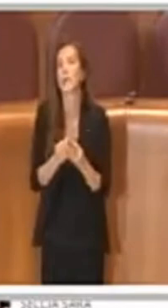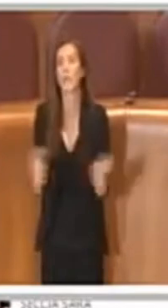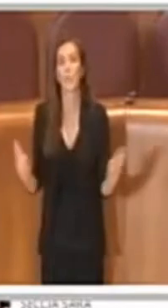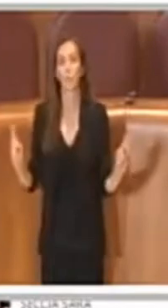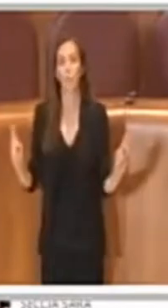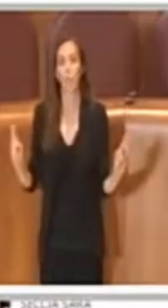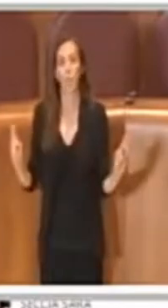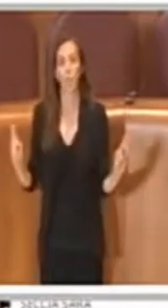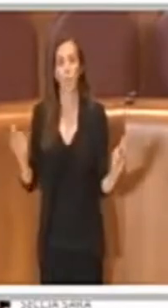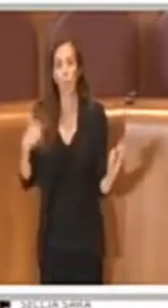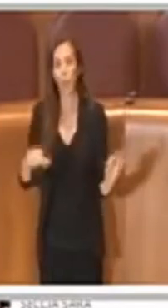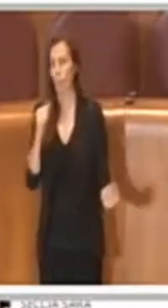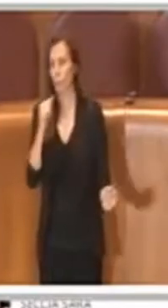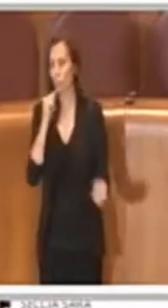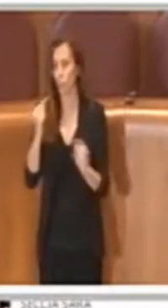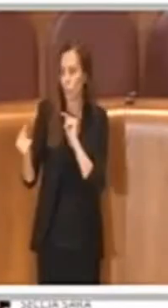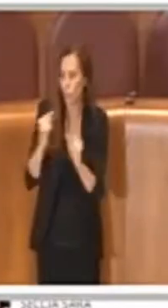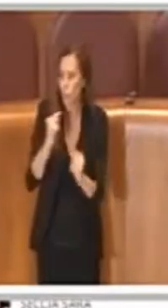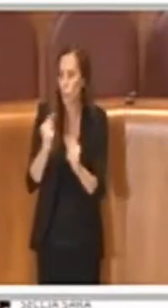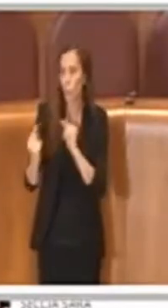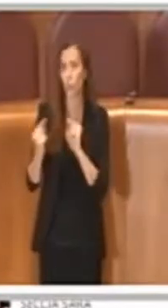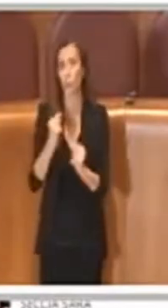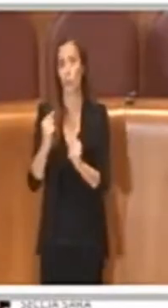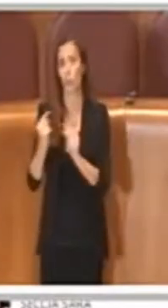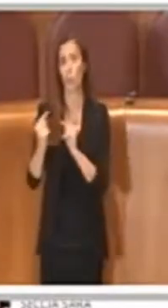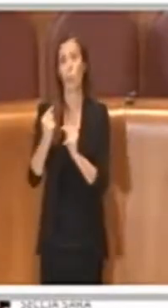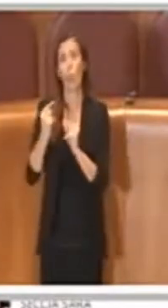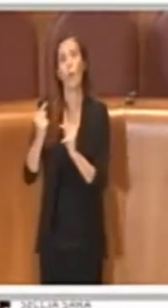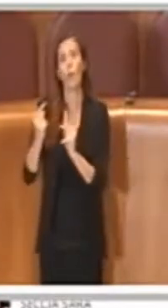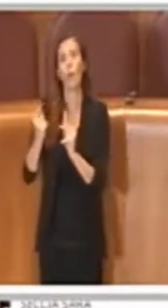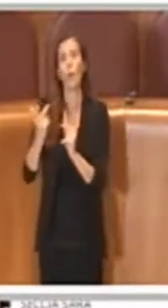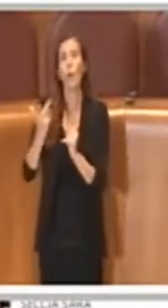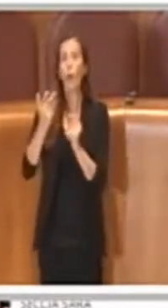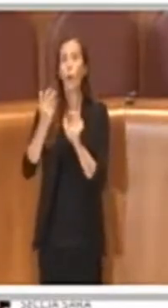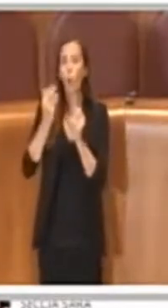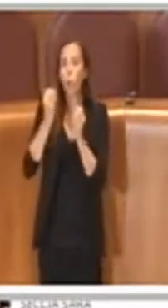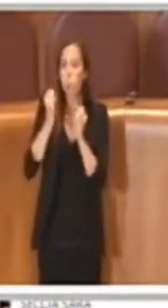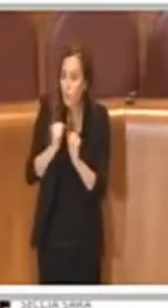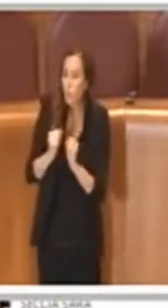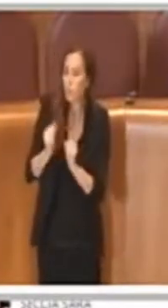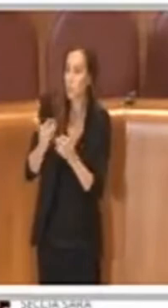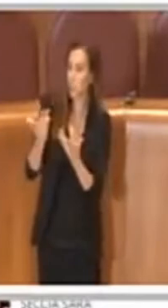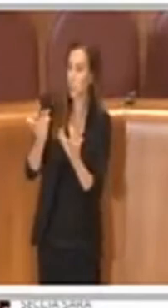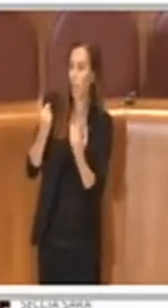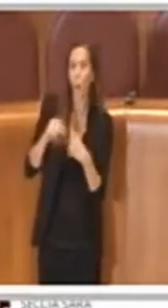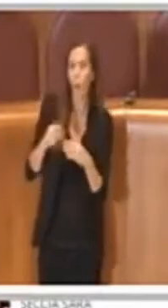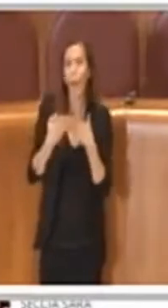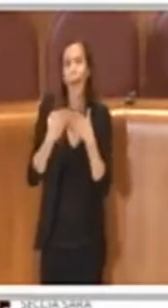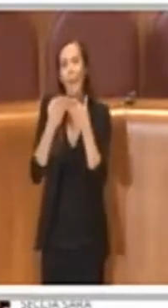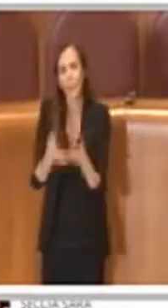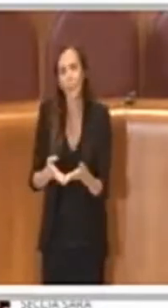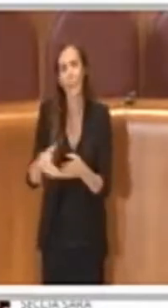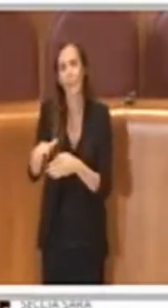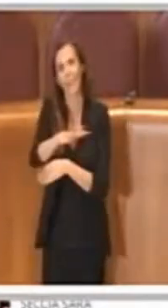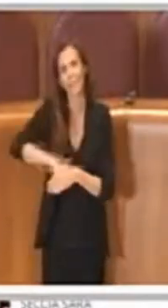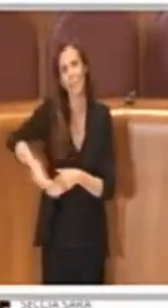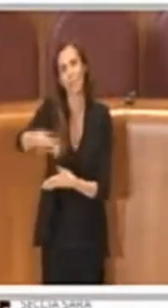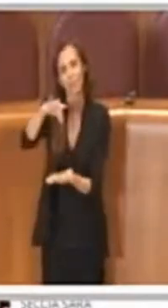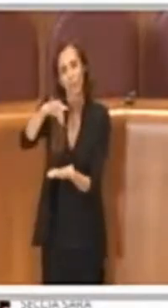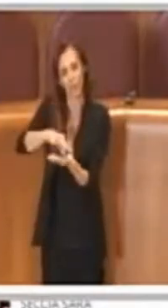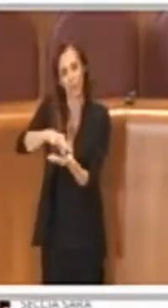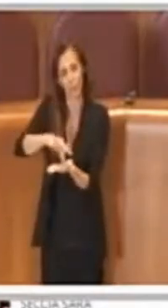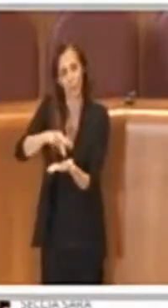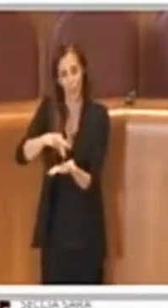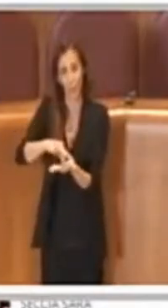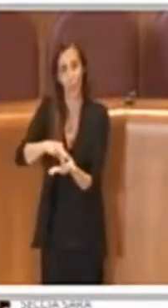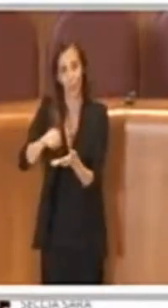discussione, a qualsiasi possibilità di rivitalizzare il commercio del centro storico, perché oggettivamente è un